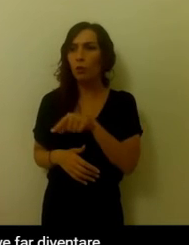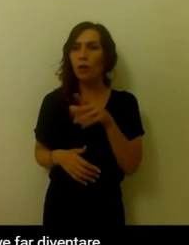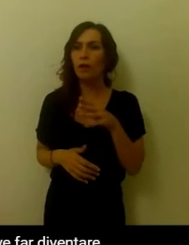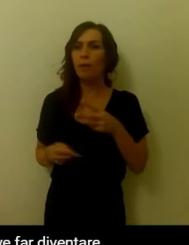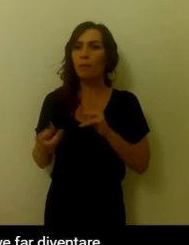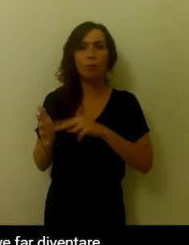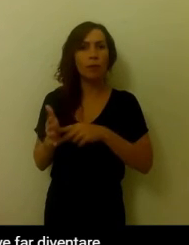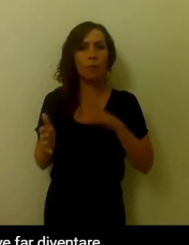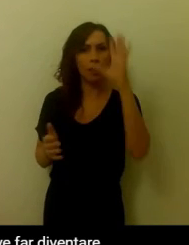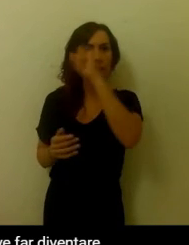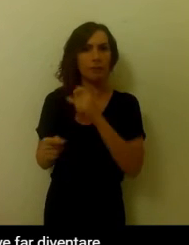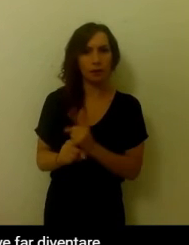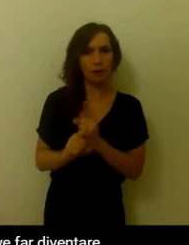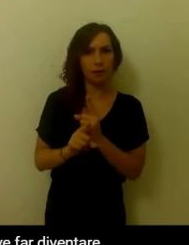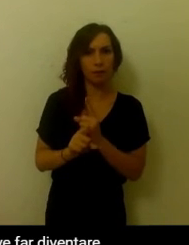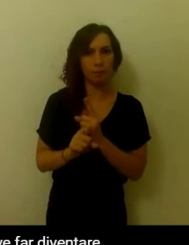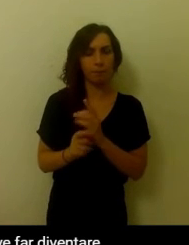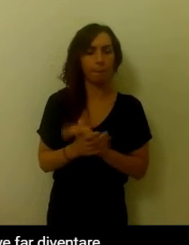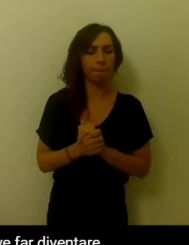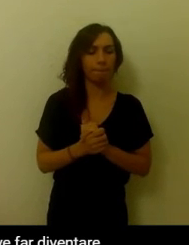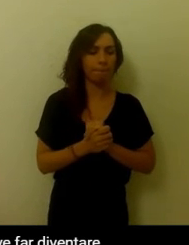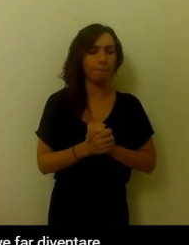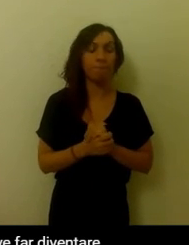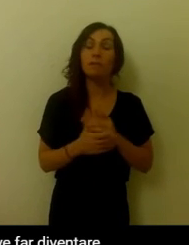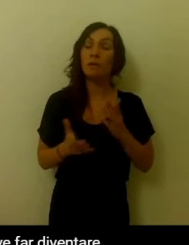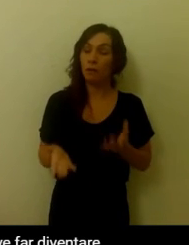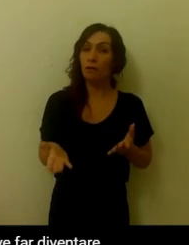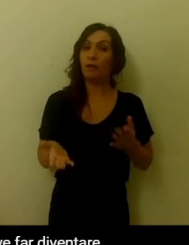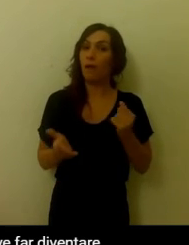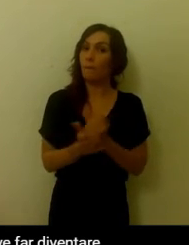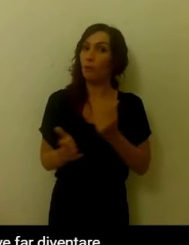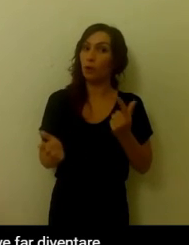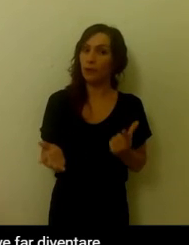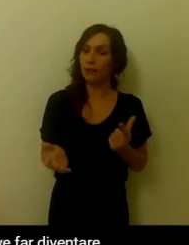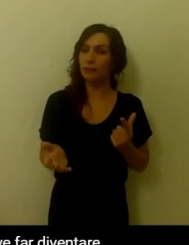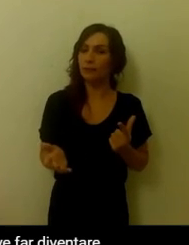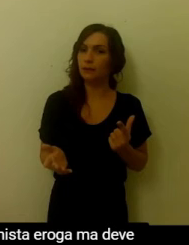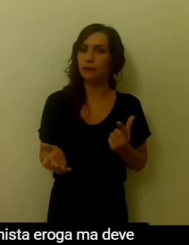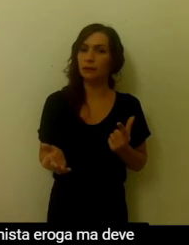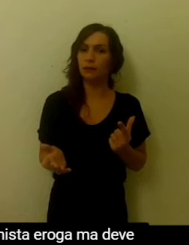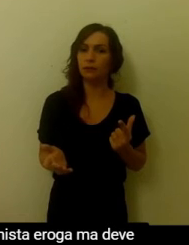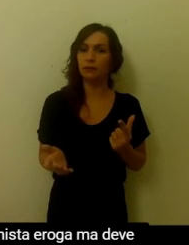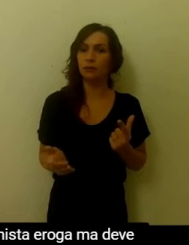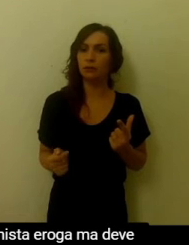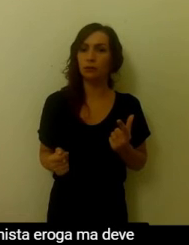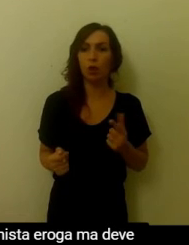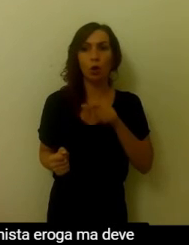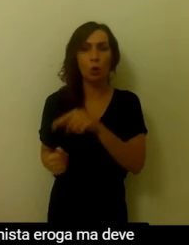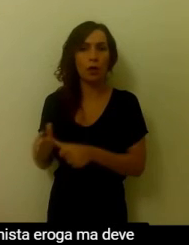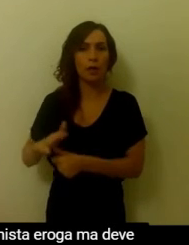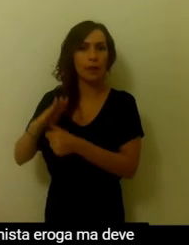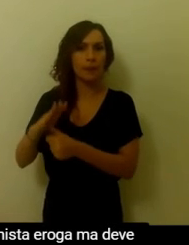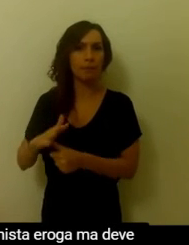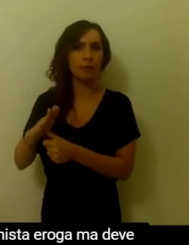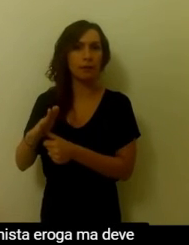paziente. E poi, importante, non deve far diventare dipendente il